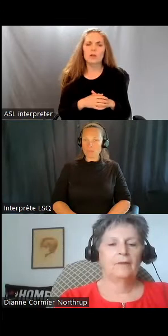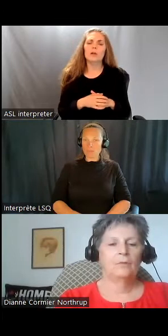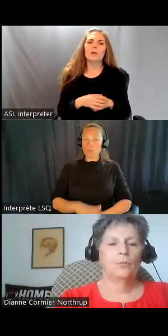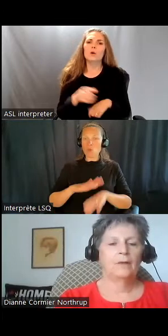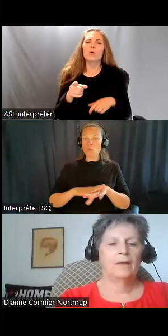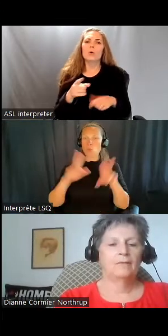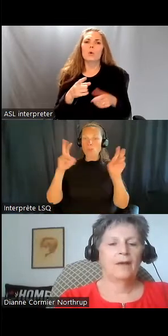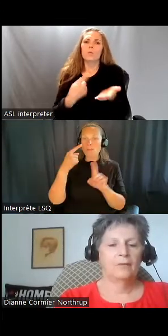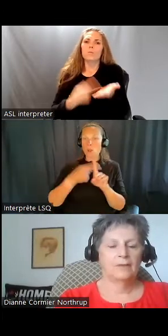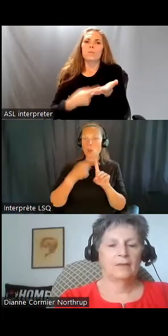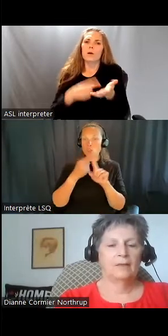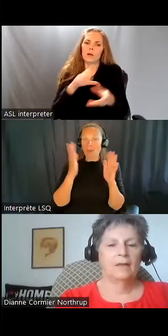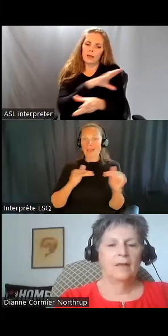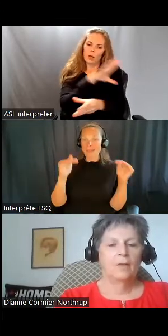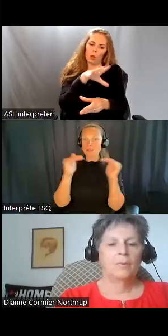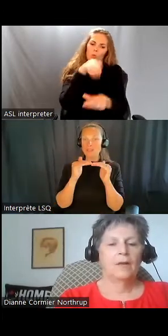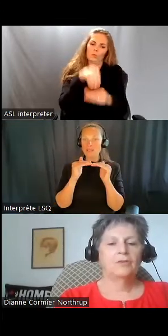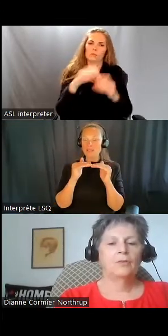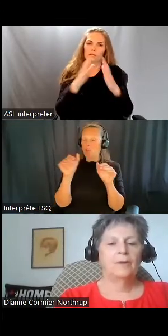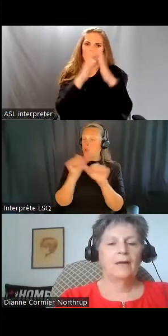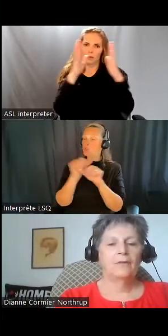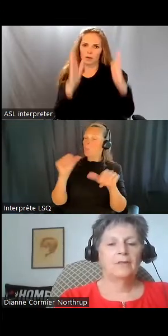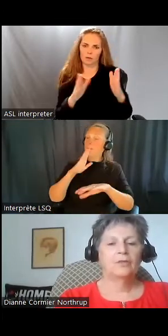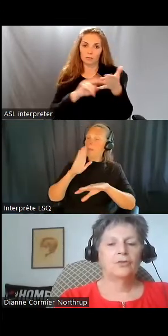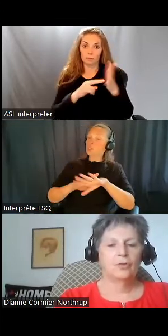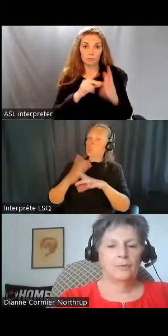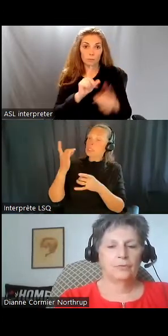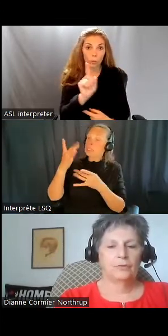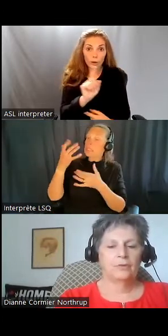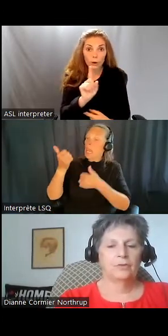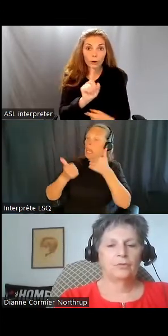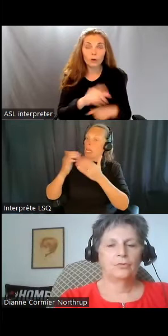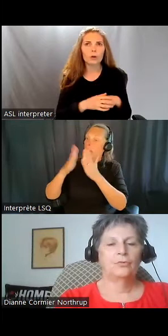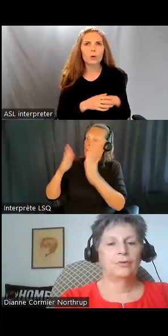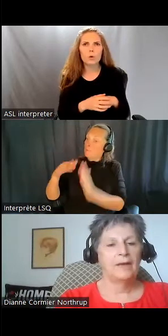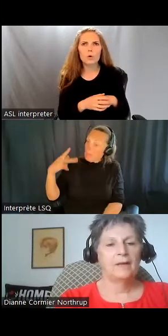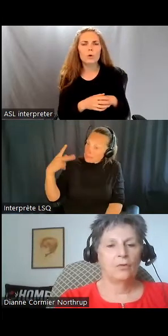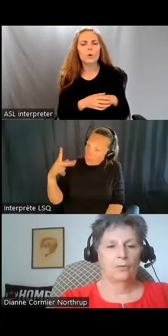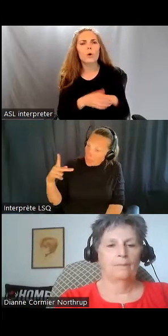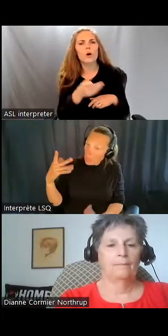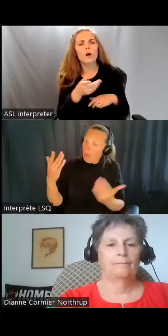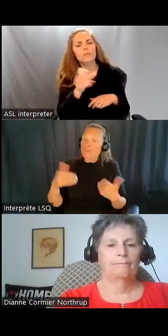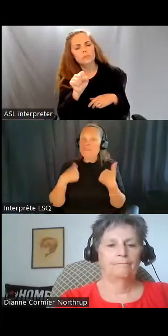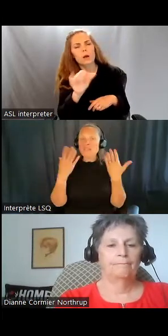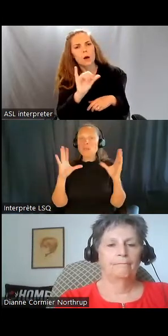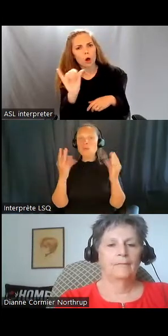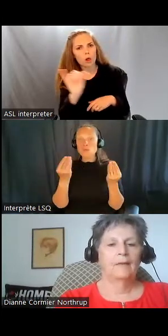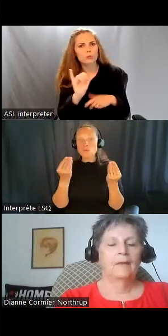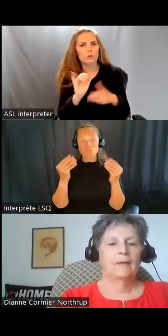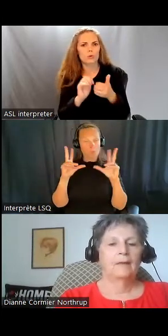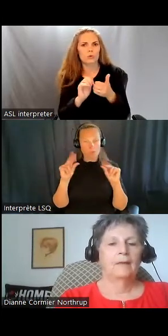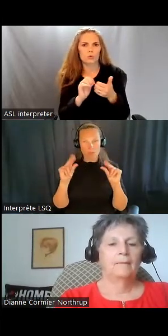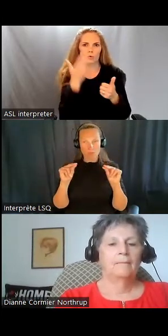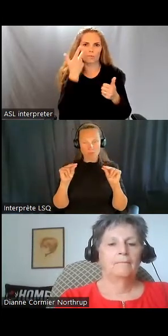on ne parle pas seulement de là où on vit et du genre de maison, mais on parle aussi de ce qui